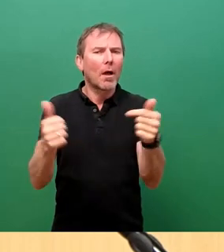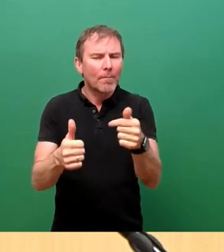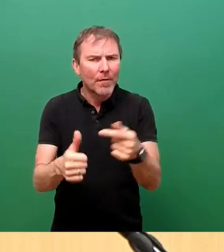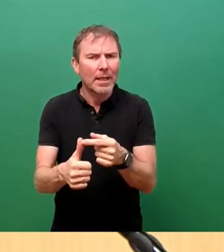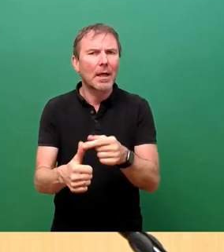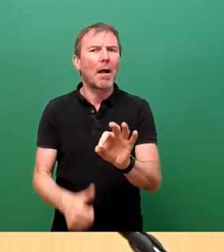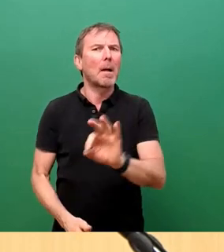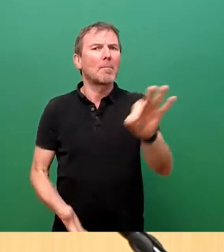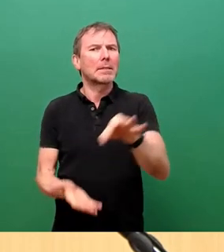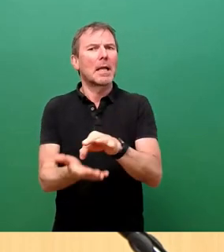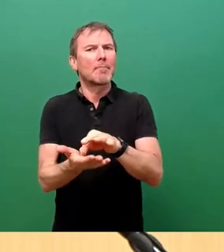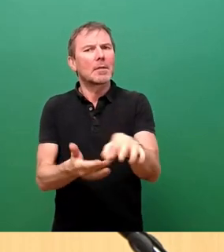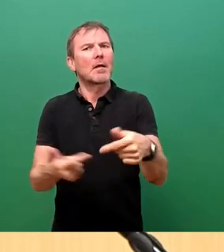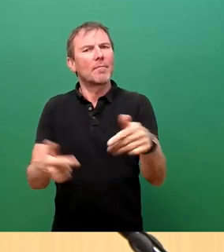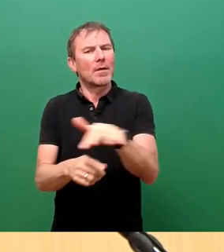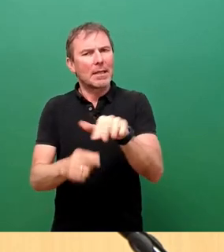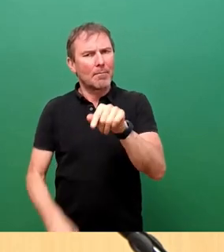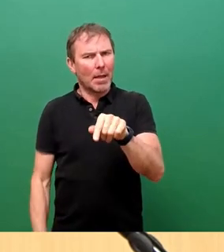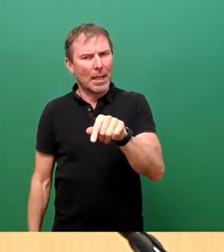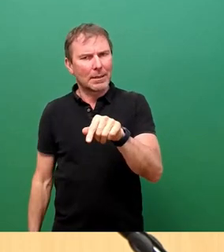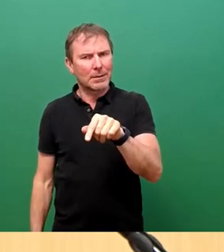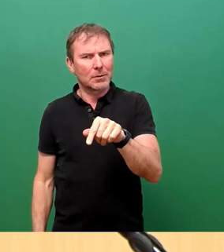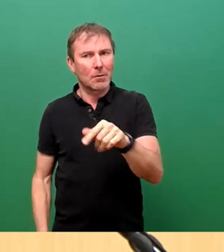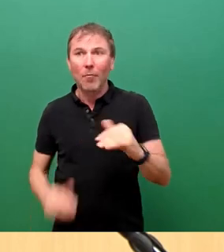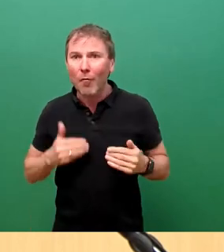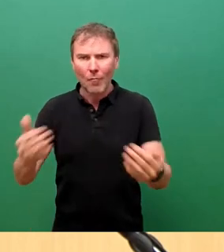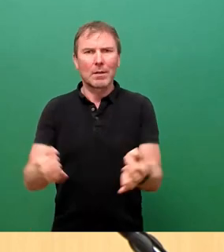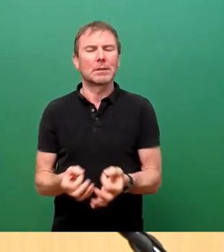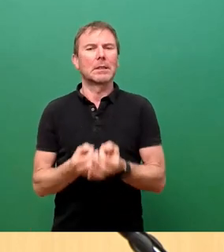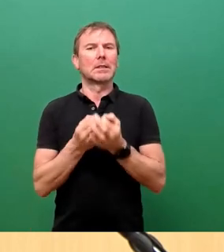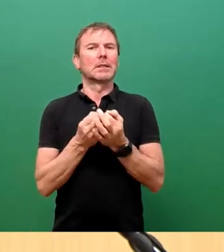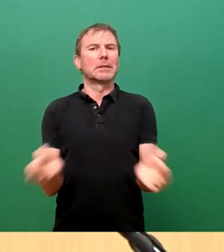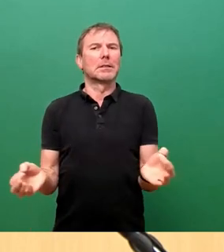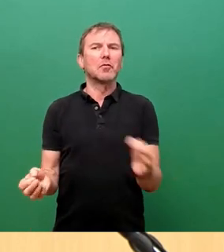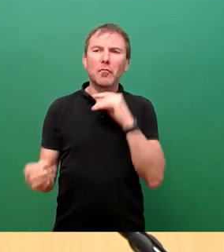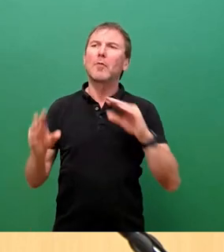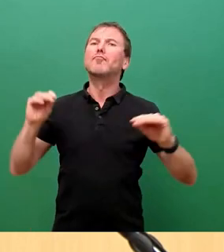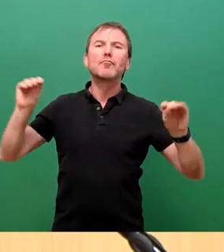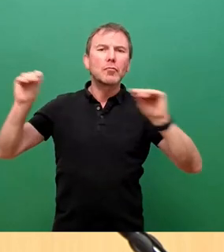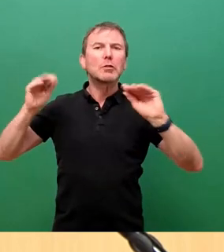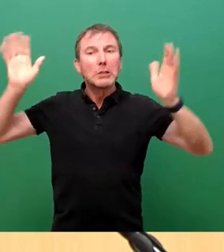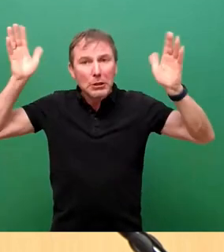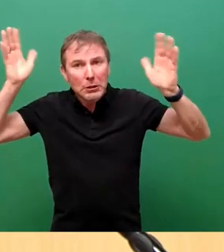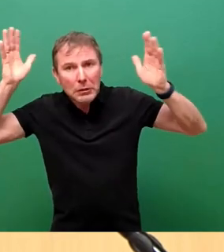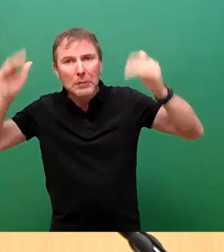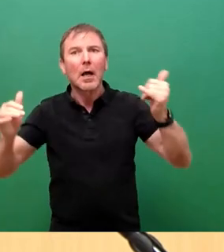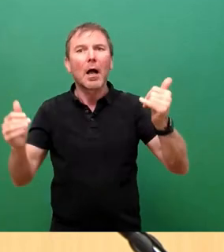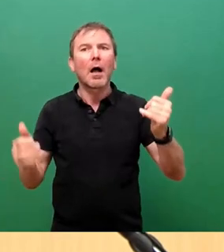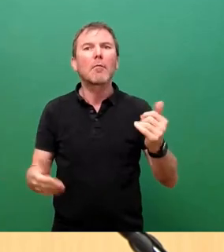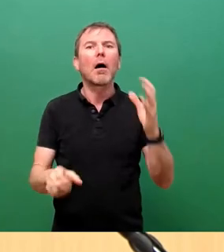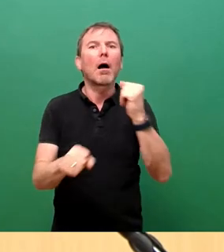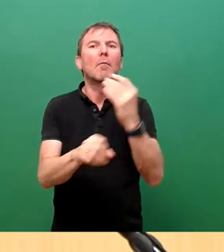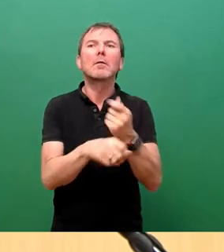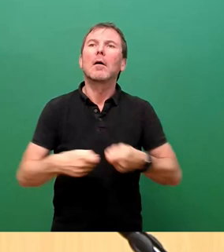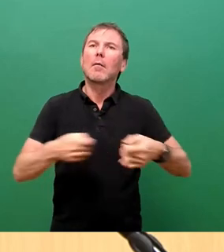Bezahlung im Pflegebereich ging es leider überhaupt nicht vorwärts. Da wurde zwar viel geredet und beibeige klatscht, aber da hat der Bundestag bis